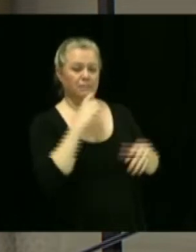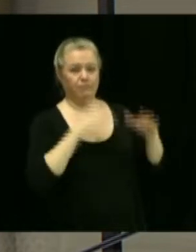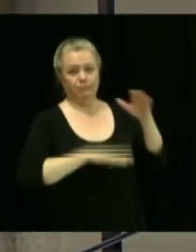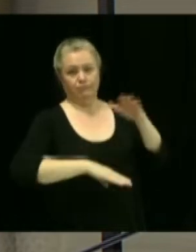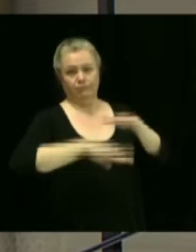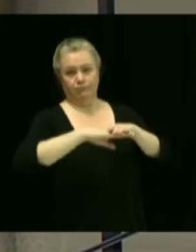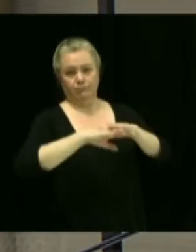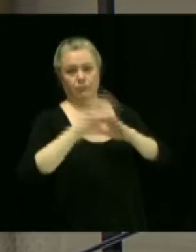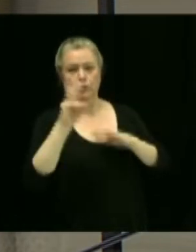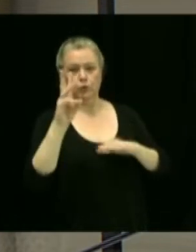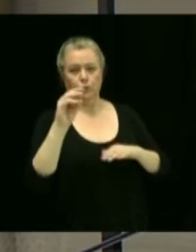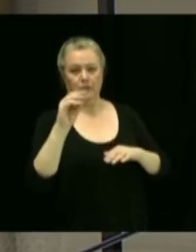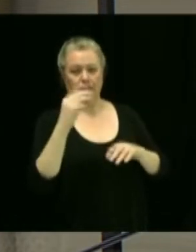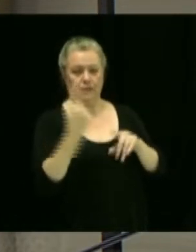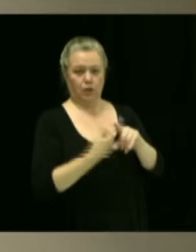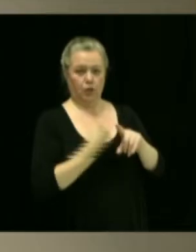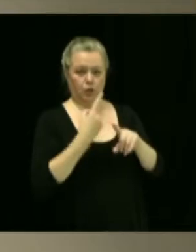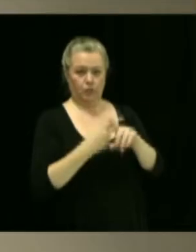logements.